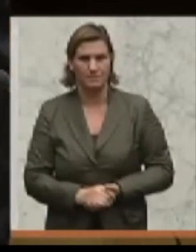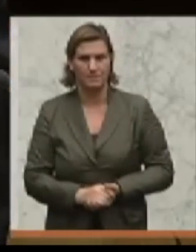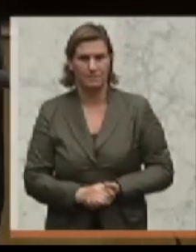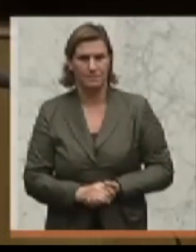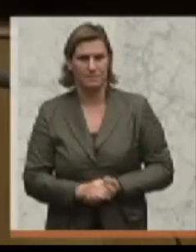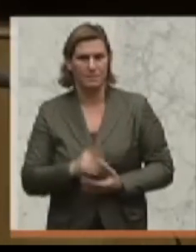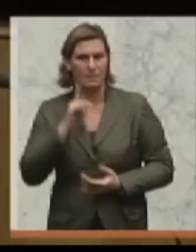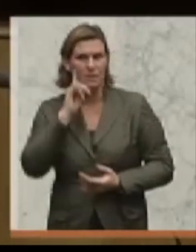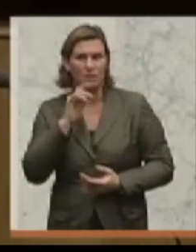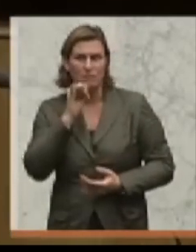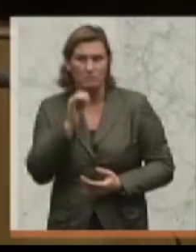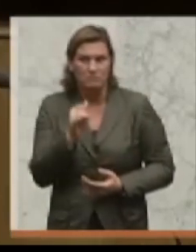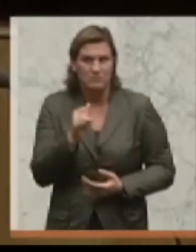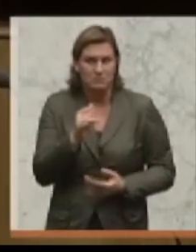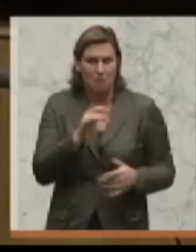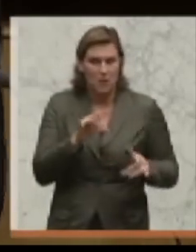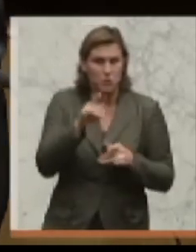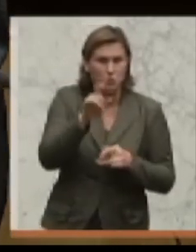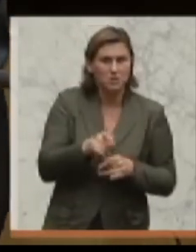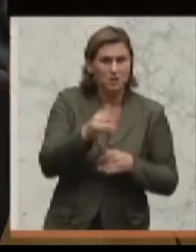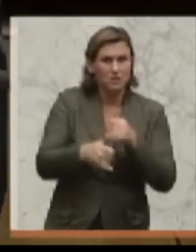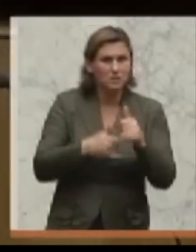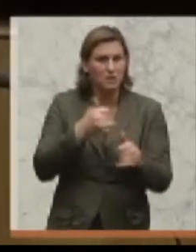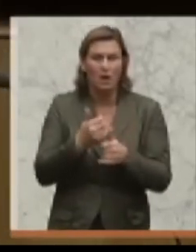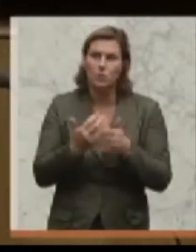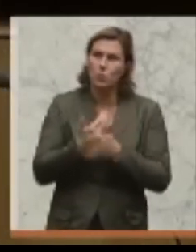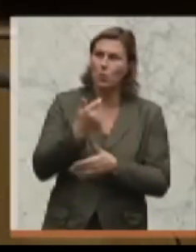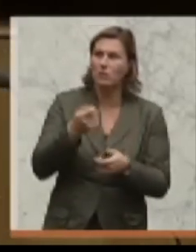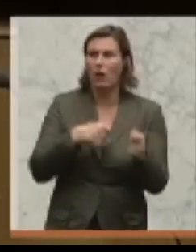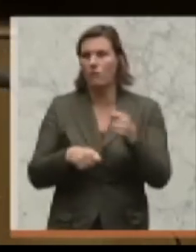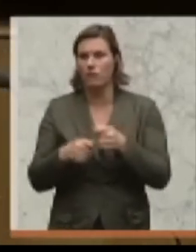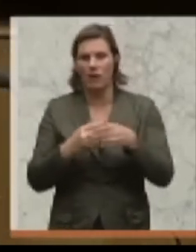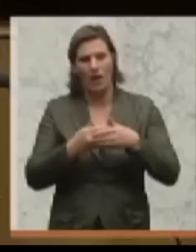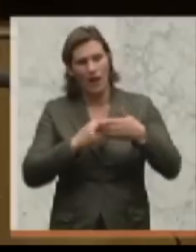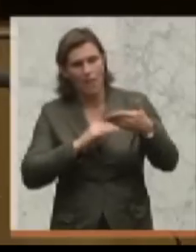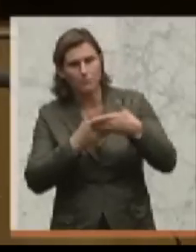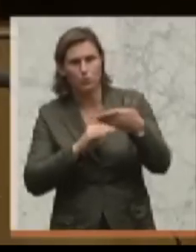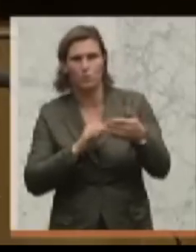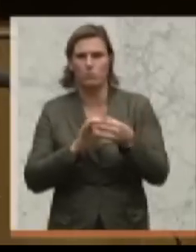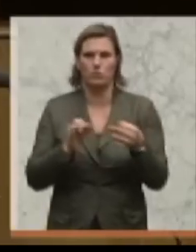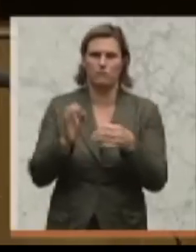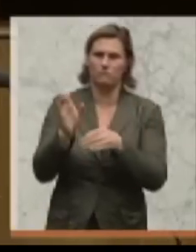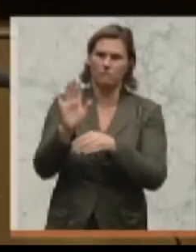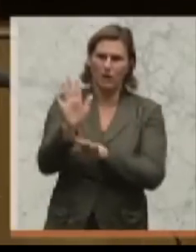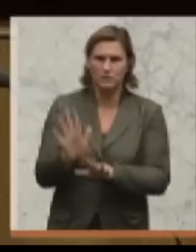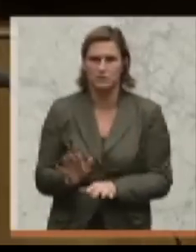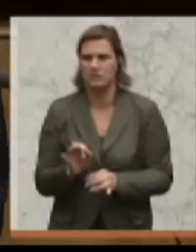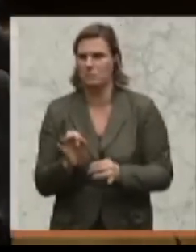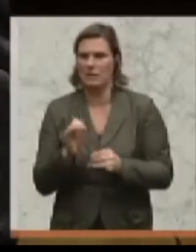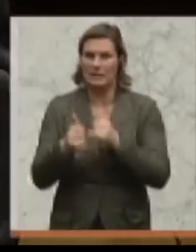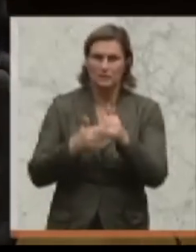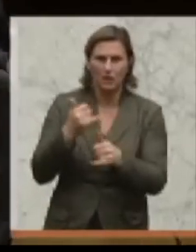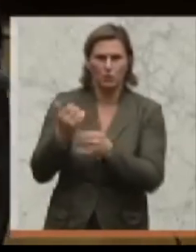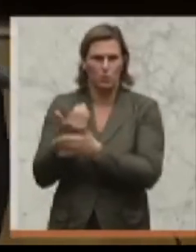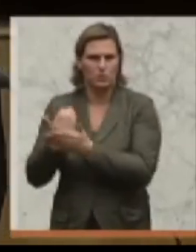davon ausgehen, dass ein Pensionist jedes Jahr einen neuen Fernseher kauft, einen neuen Laptop kauft. Das sind genau diese Produkte, die die Inflationsrate noch senken.